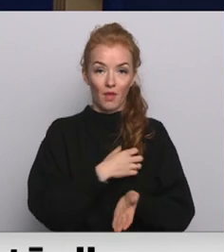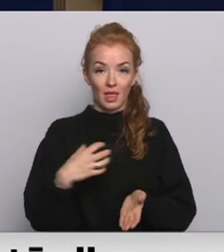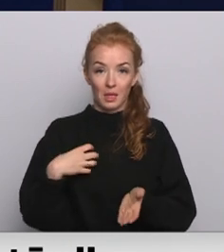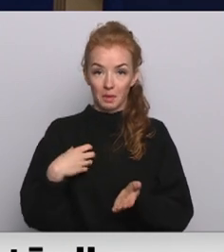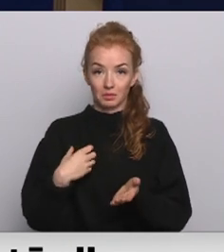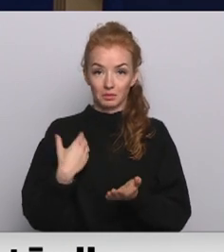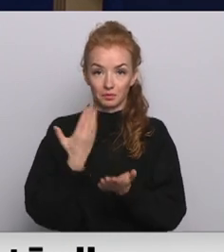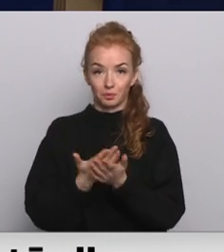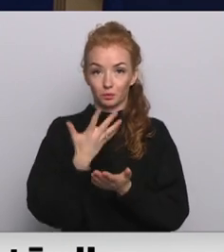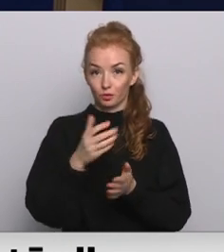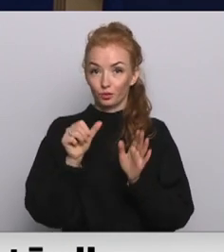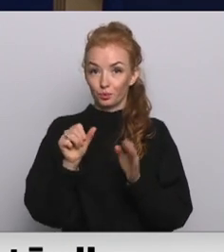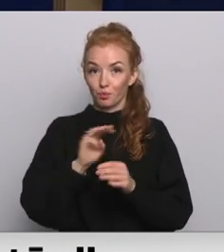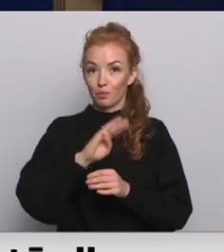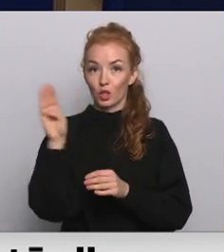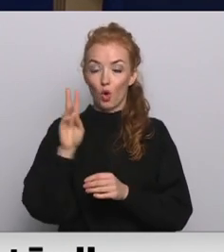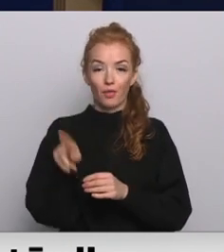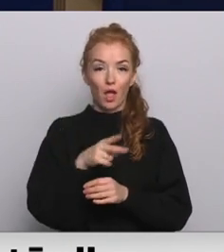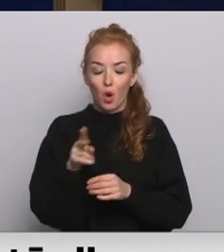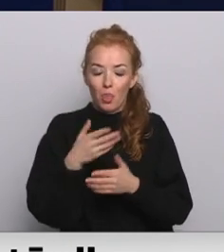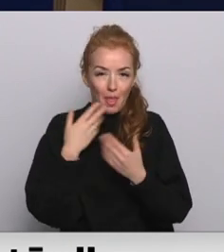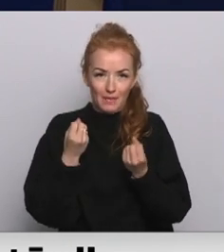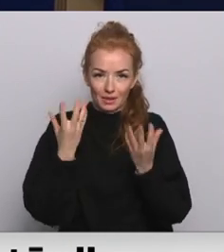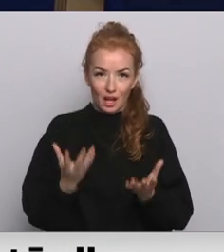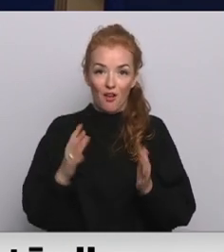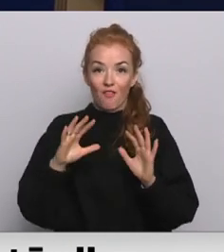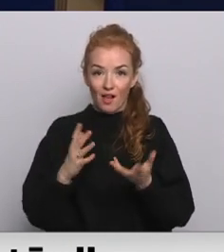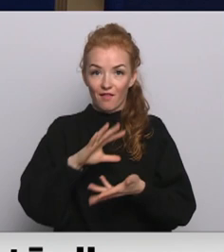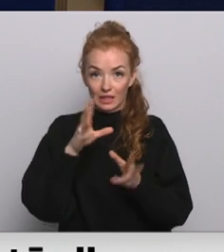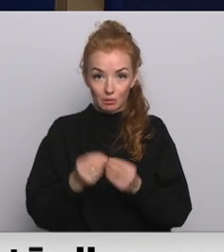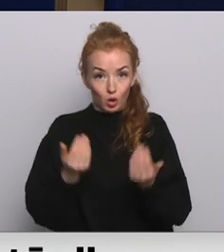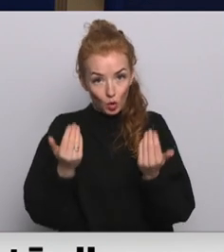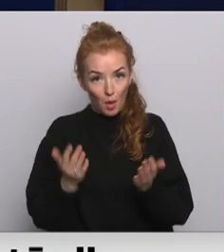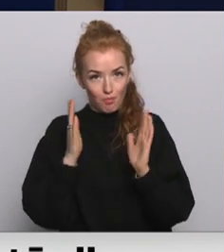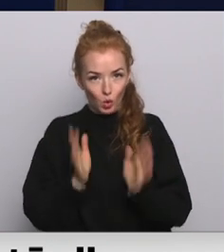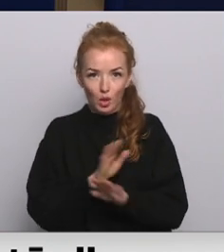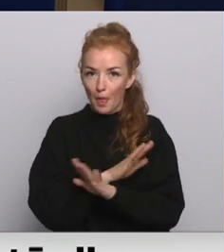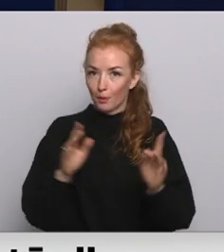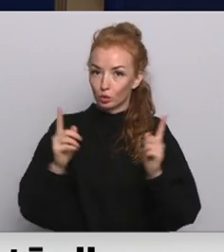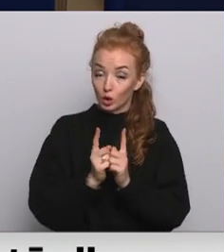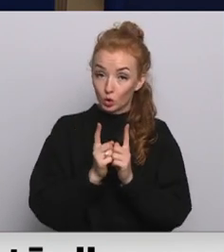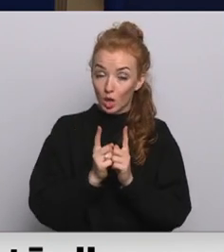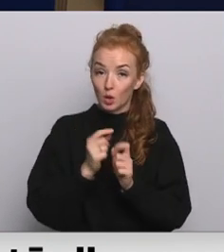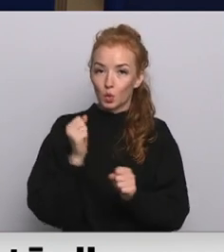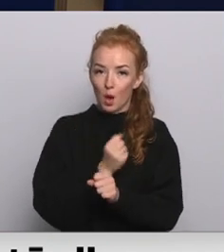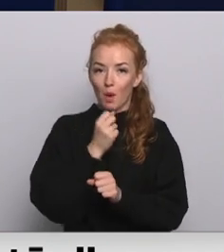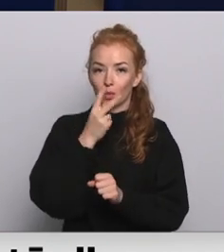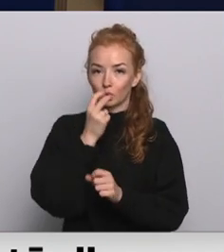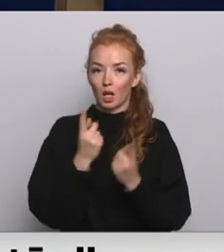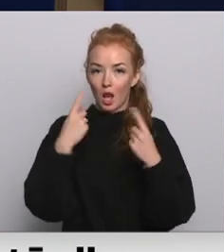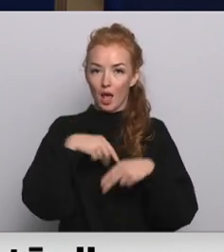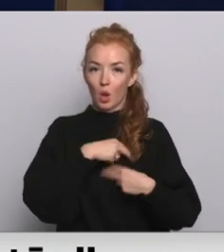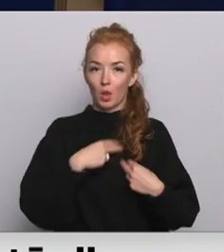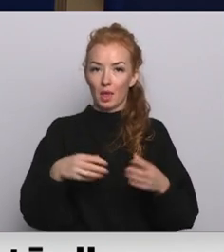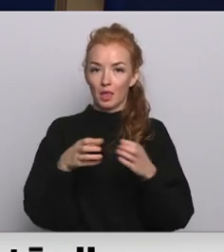piedāvātos 56 miljonus eiro, tad nebija pat skaidrs vai vispār šodien būs kāda tikšanās. Un tāda pusdienas laiku Arotbiedrība